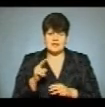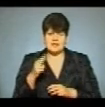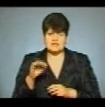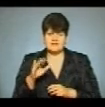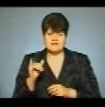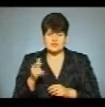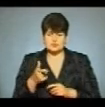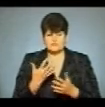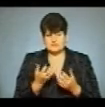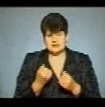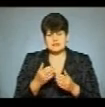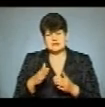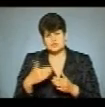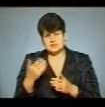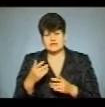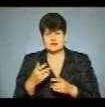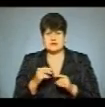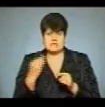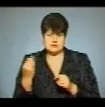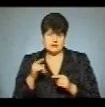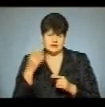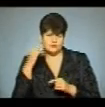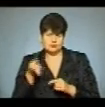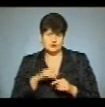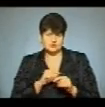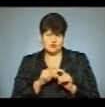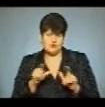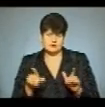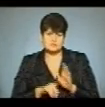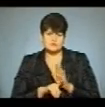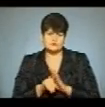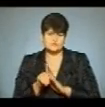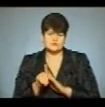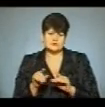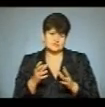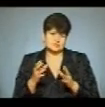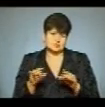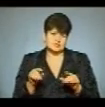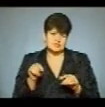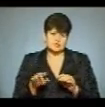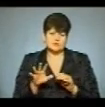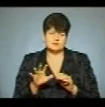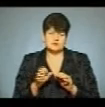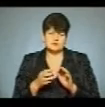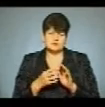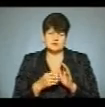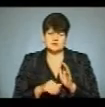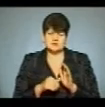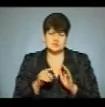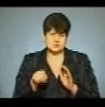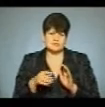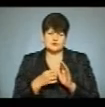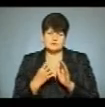взяти з точки зору історії, дійсно, колись тут була школа, вона була започаткована в 1857 році. Ми би хотіли тут